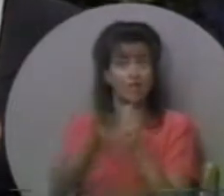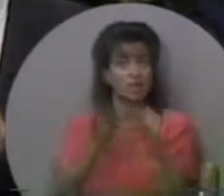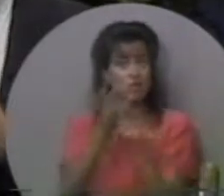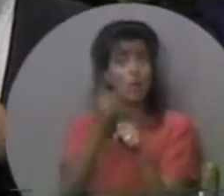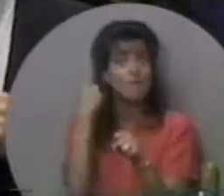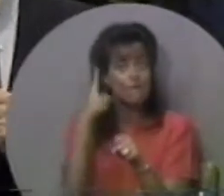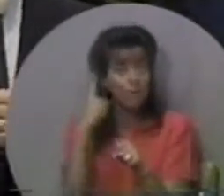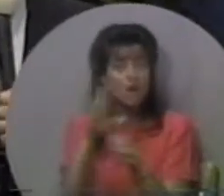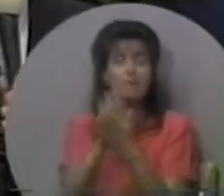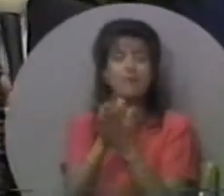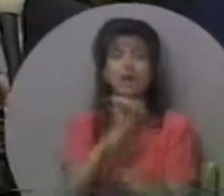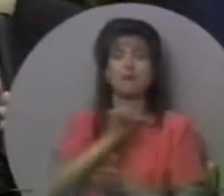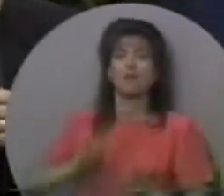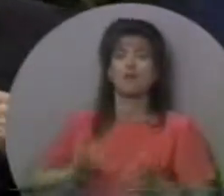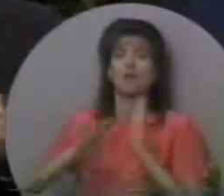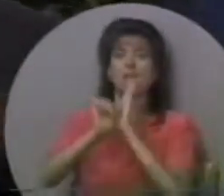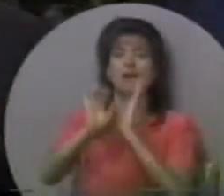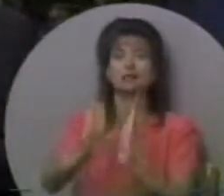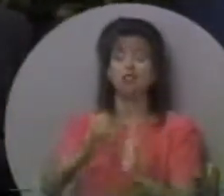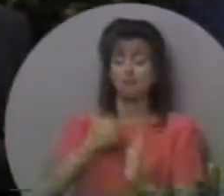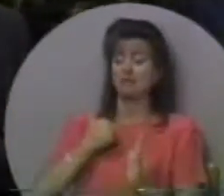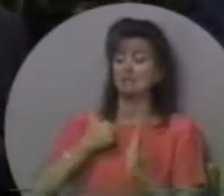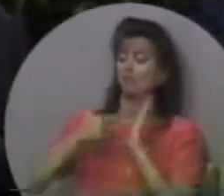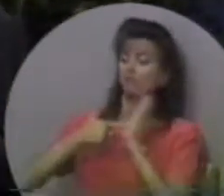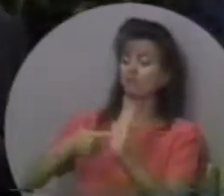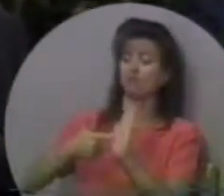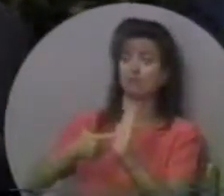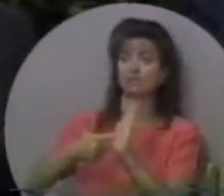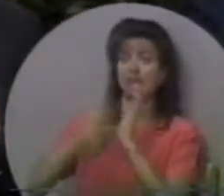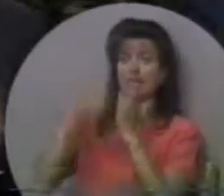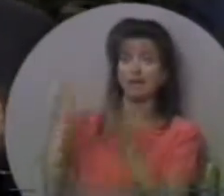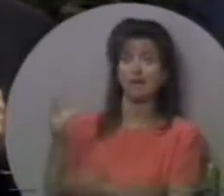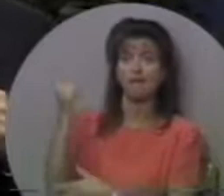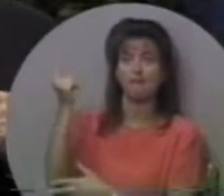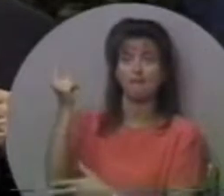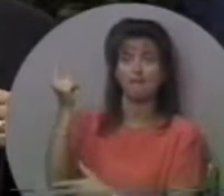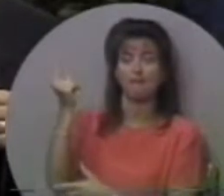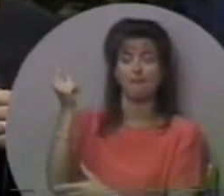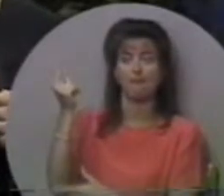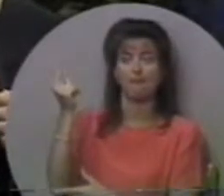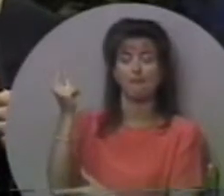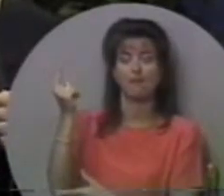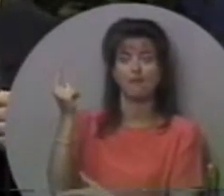бути послом. Посилає мене, щоб представляти Його.